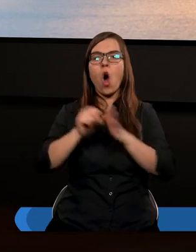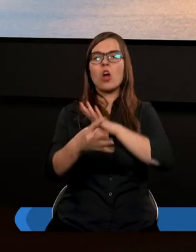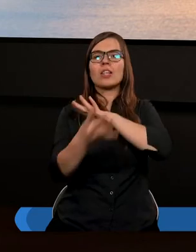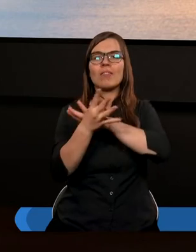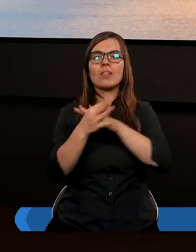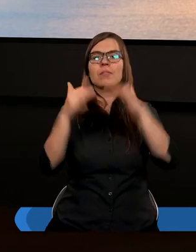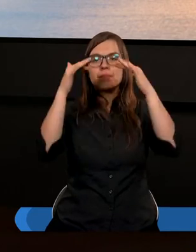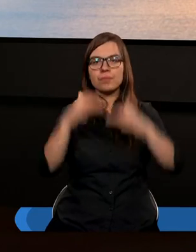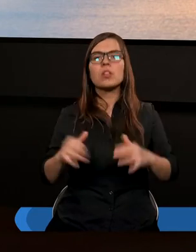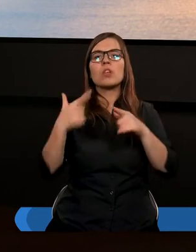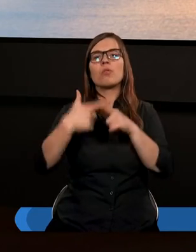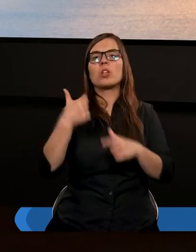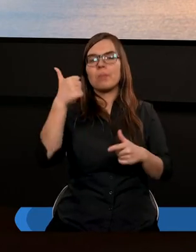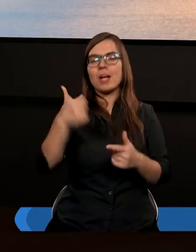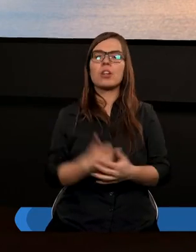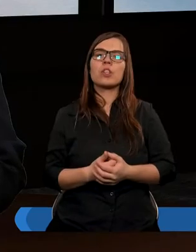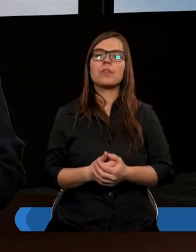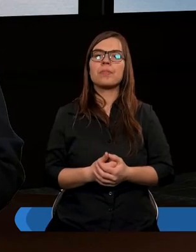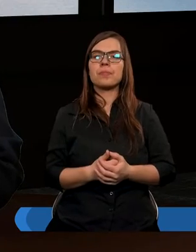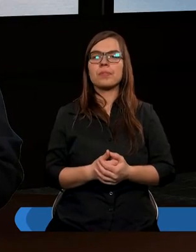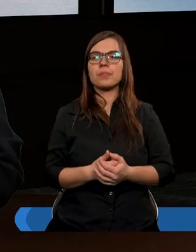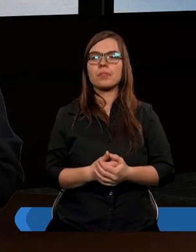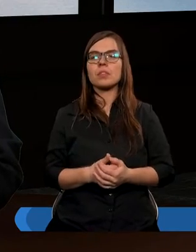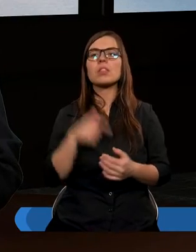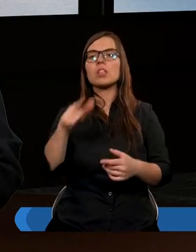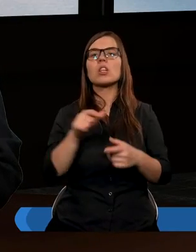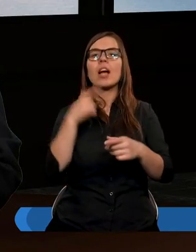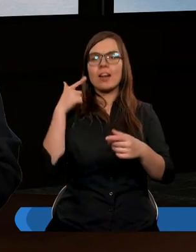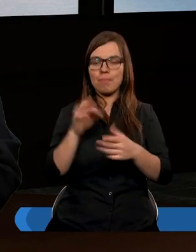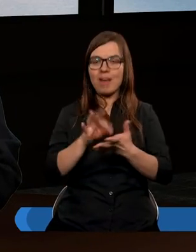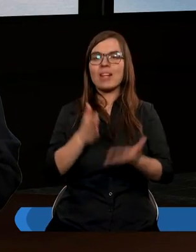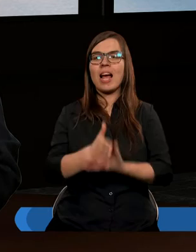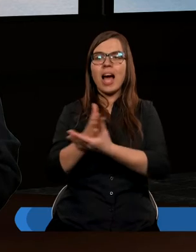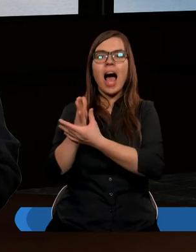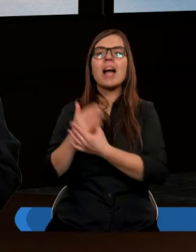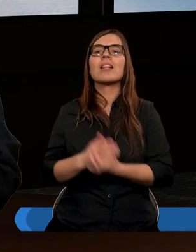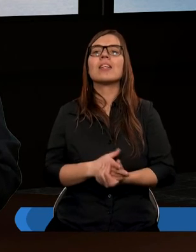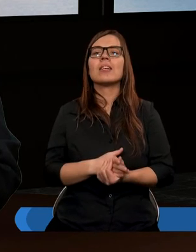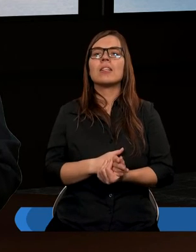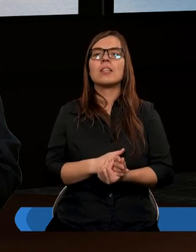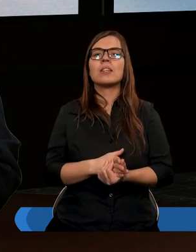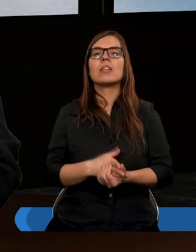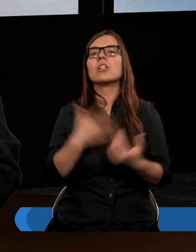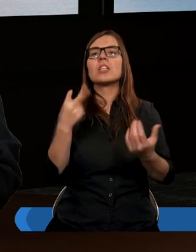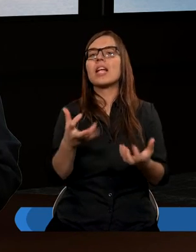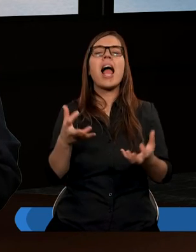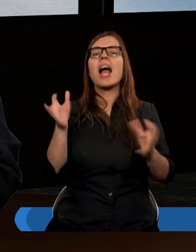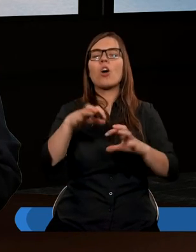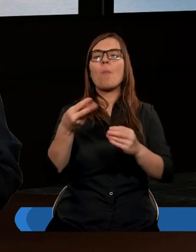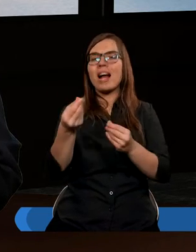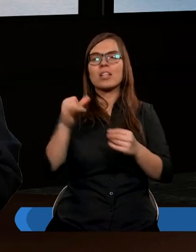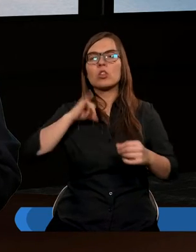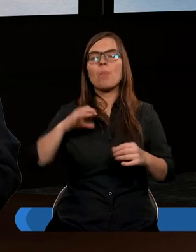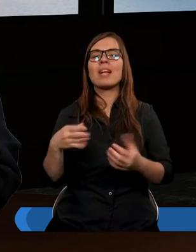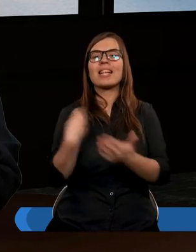19 po 21. To są pewne rady. Nie gromadźcie sobie